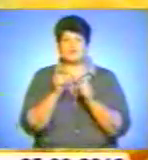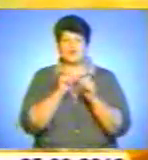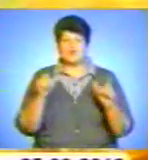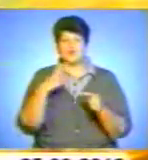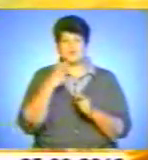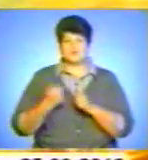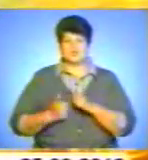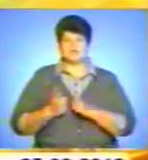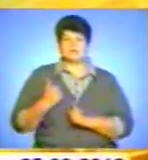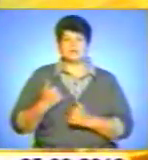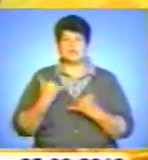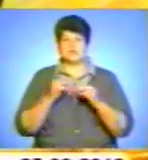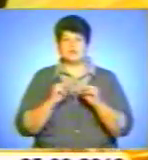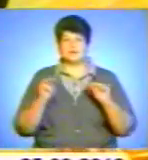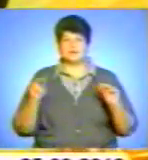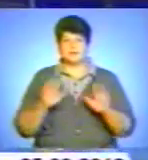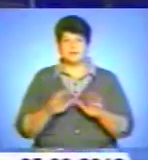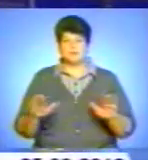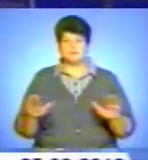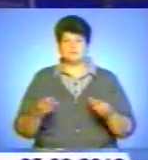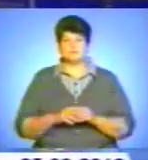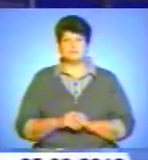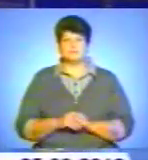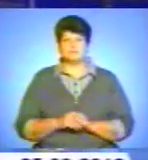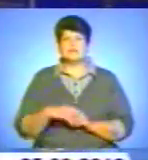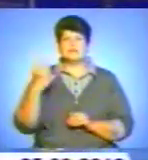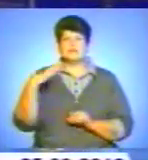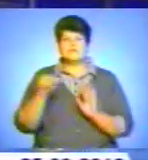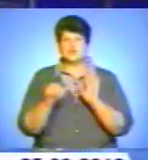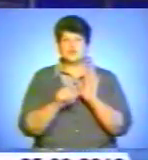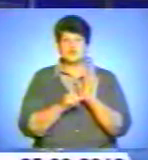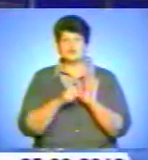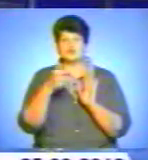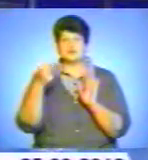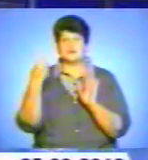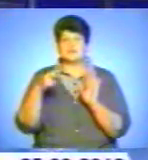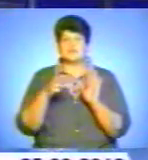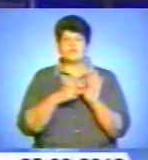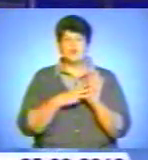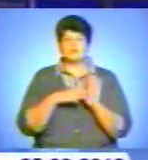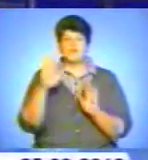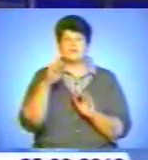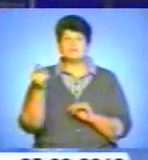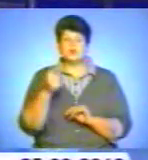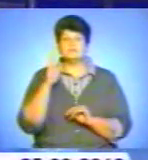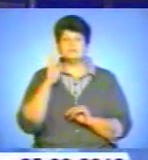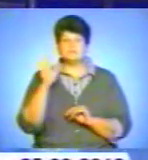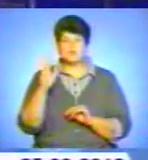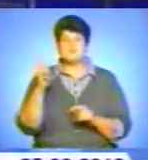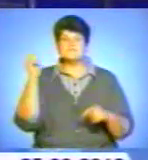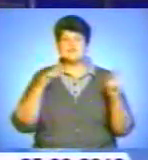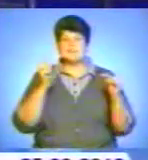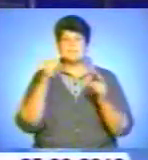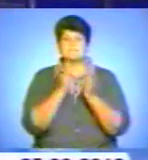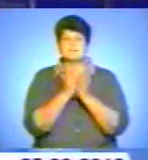честь для вчителів і для учнів. А 26-28 вересня у Тернополі відбуватиметься фестиваль